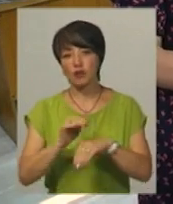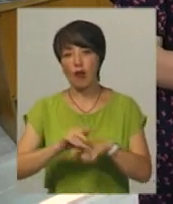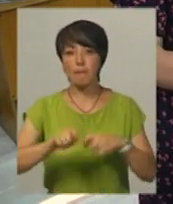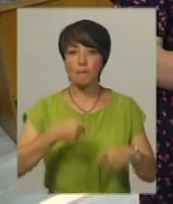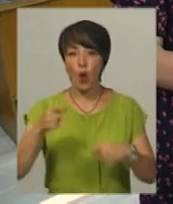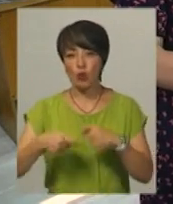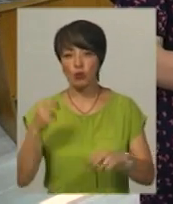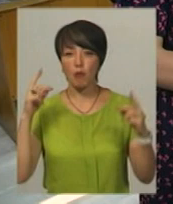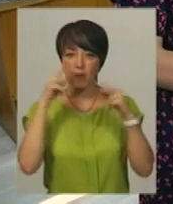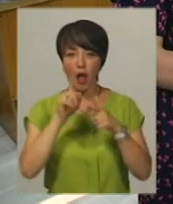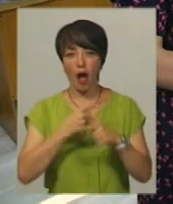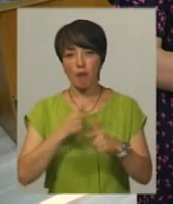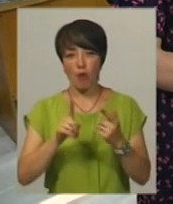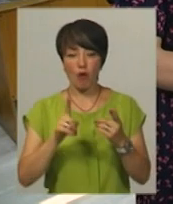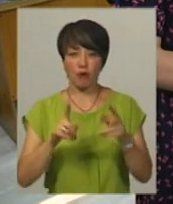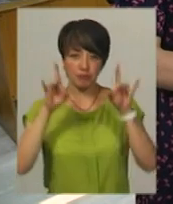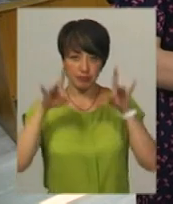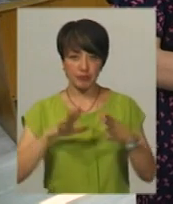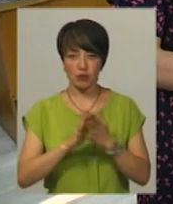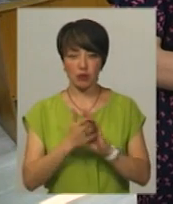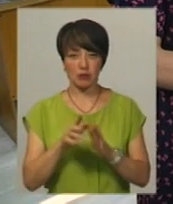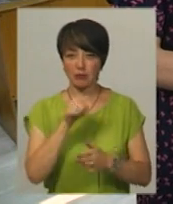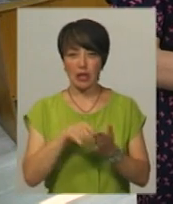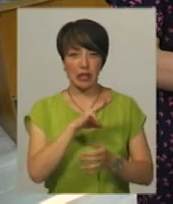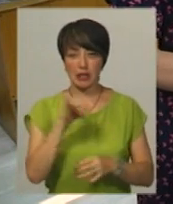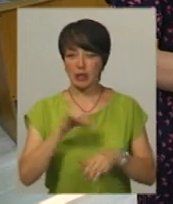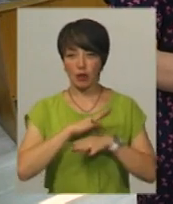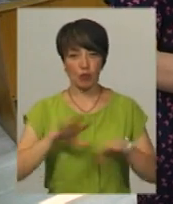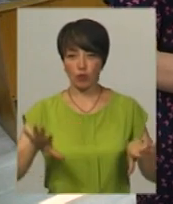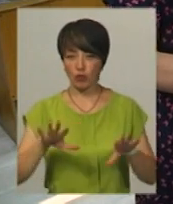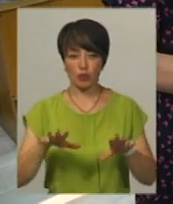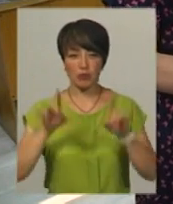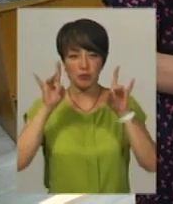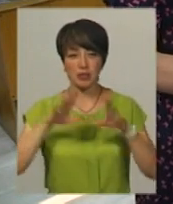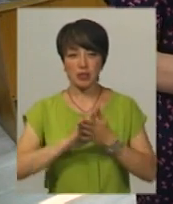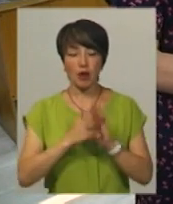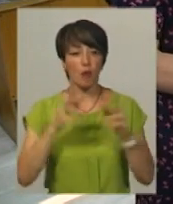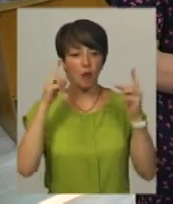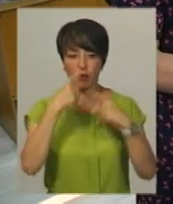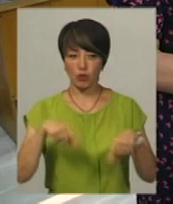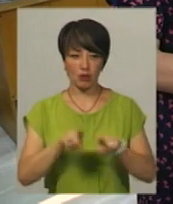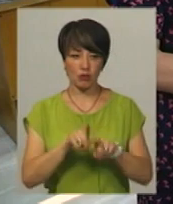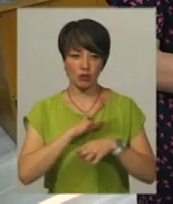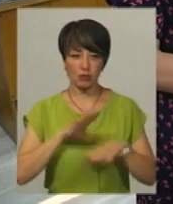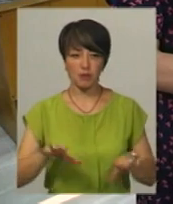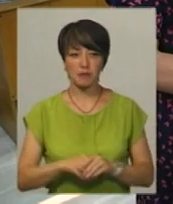помилки або інциденти? Не було. Інцидентів не було, і помилок також.